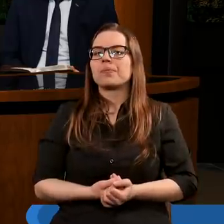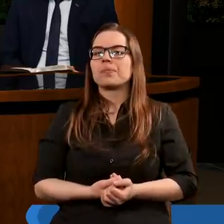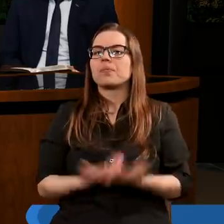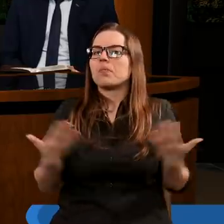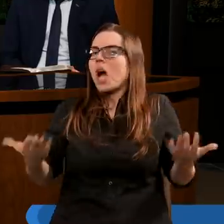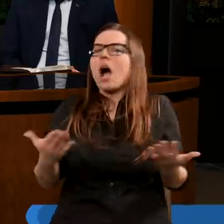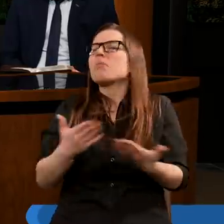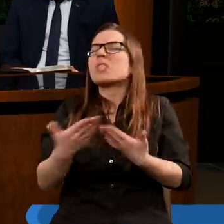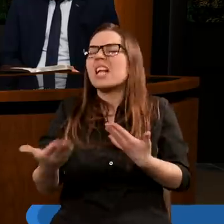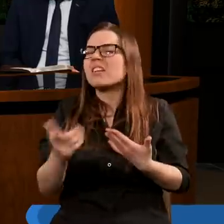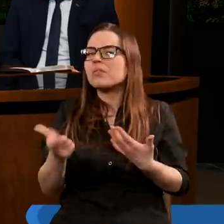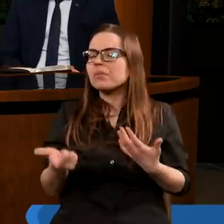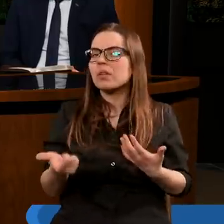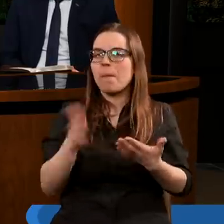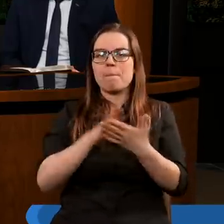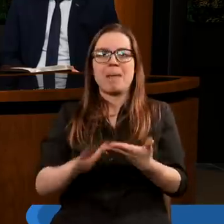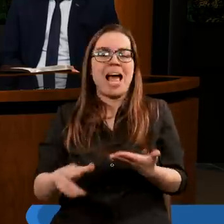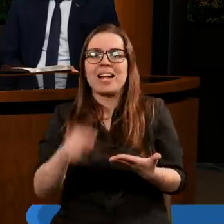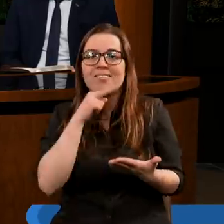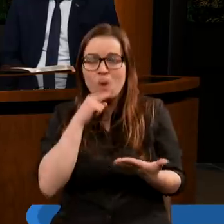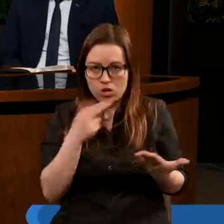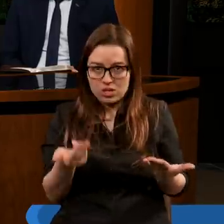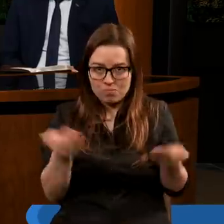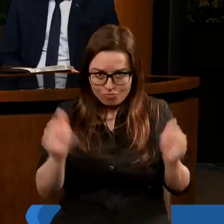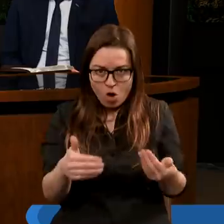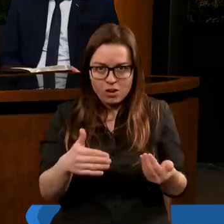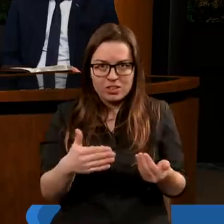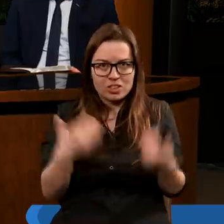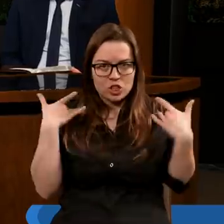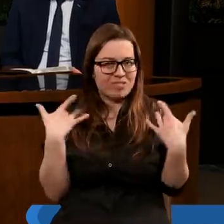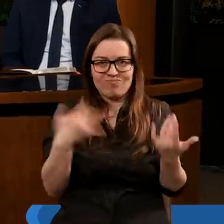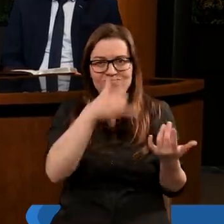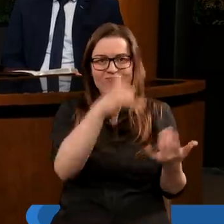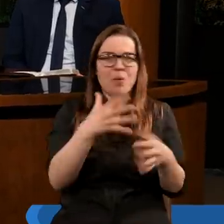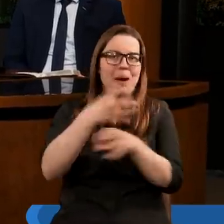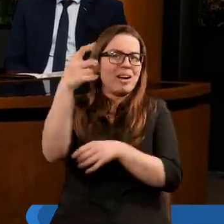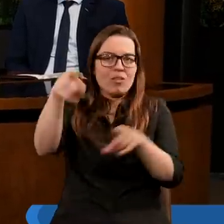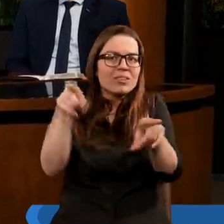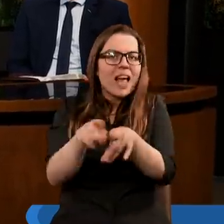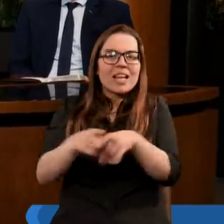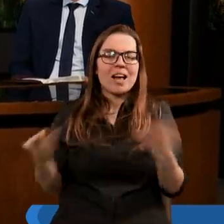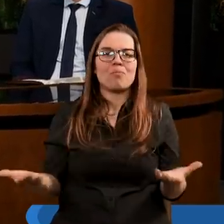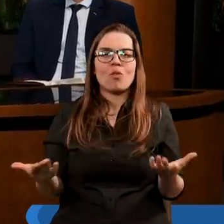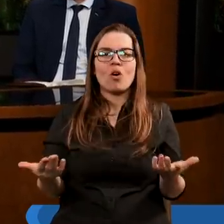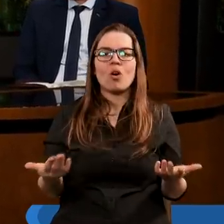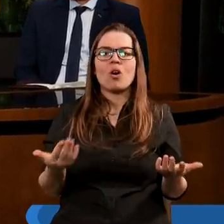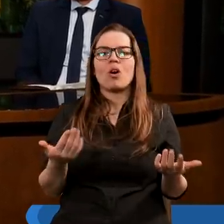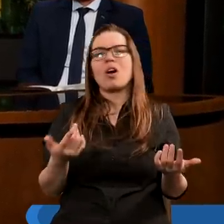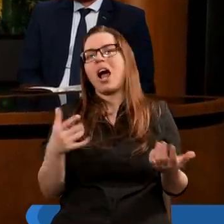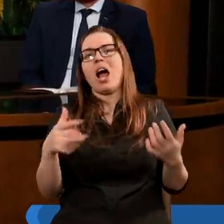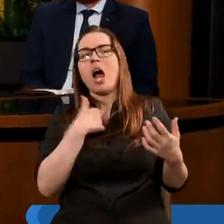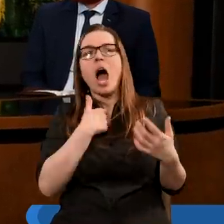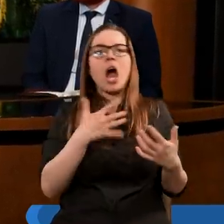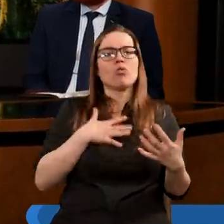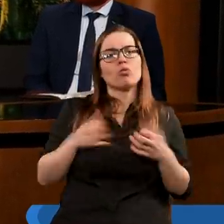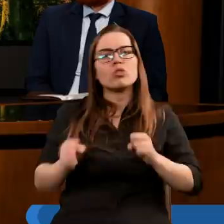Poza tym bez wody Babylonu nie mógł funkcjonować, prawda? Nie może prowadzić gospodarstwo domowego,